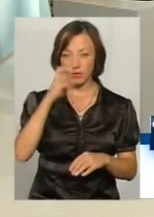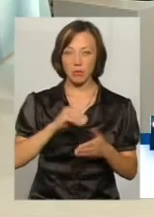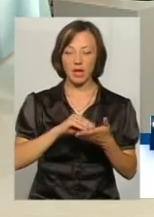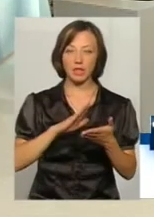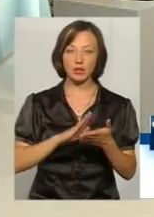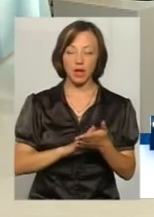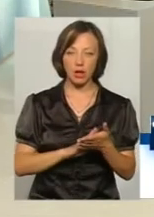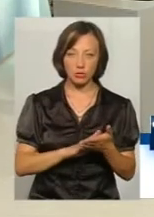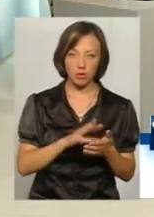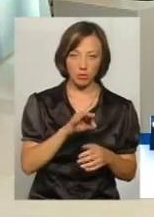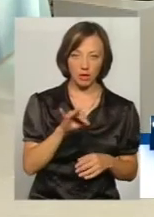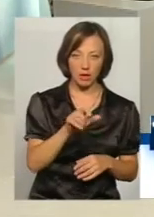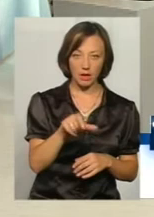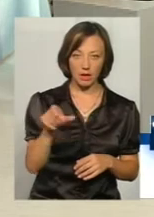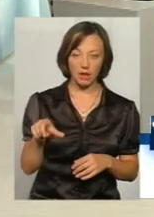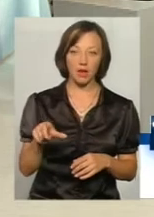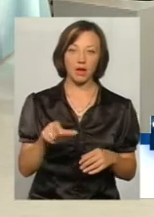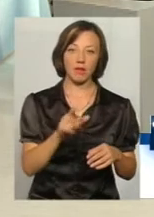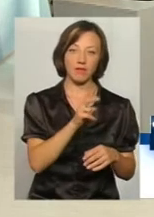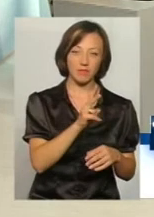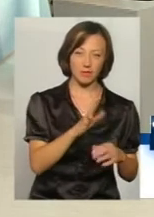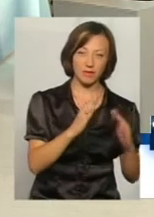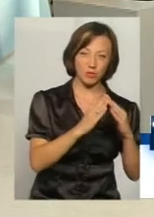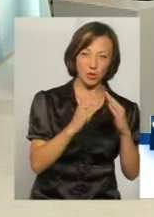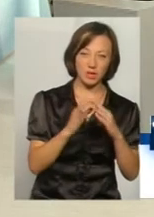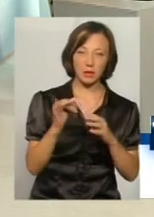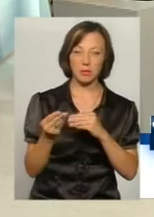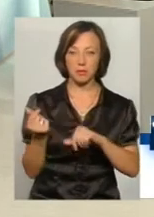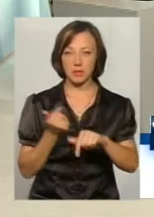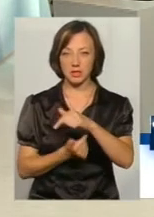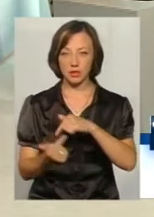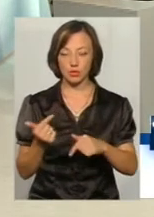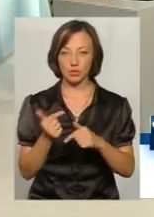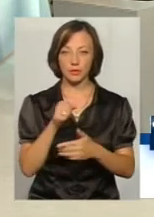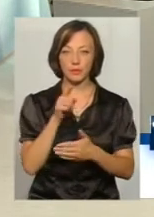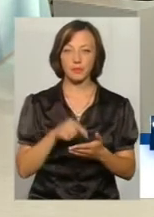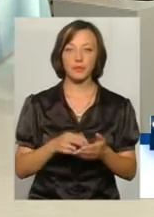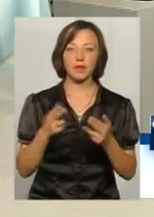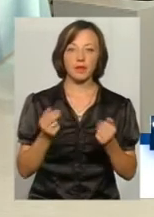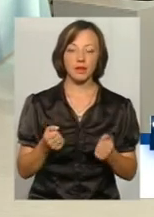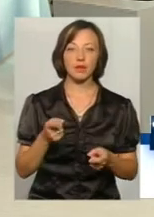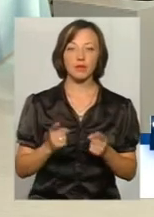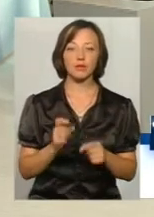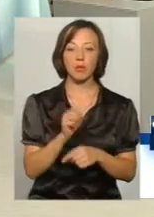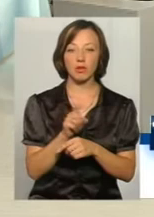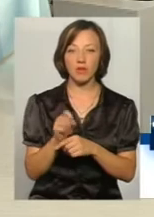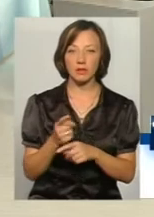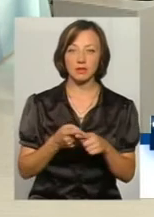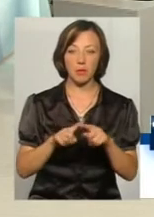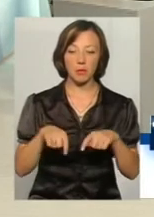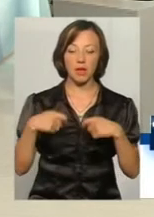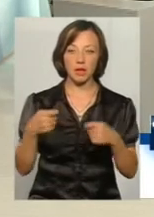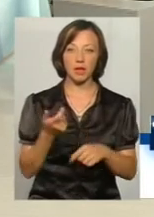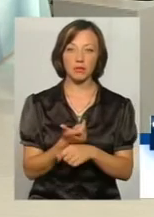реєстраторами неруховості та бізнесу? Так, дійсно. Ми хоча б повноваження в цій сфері передали